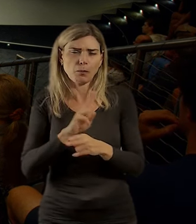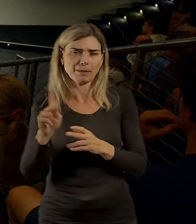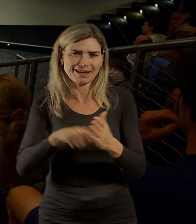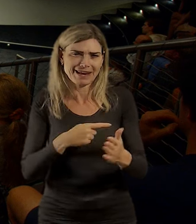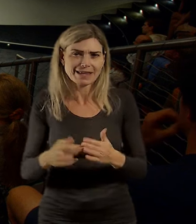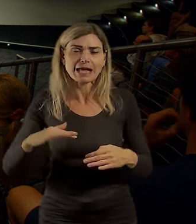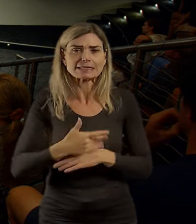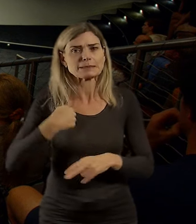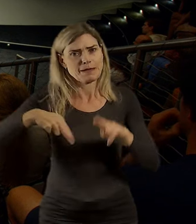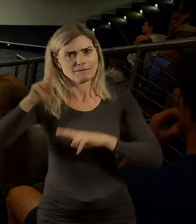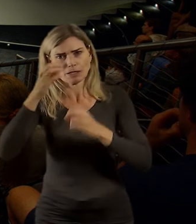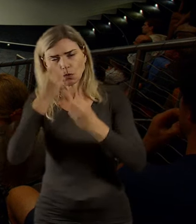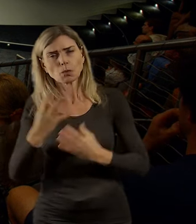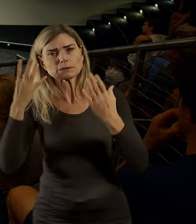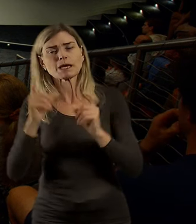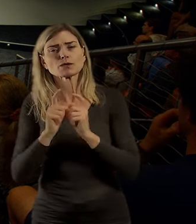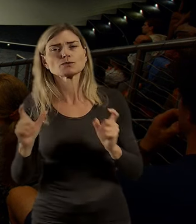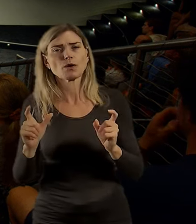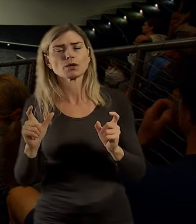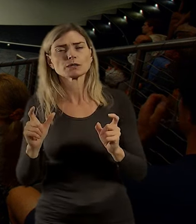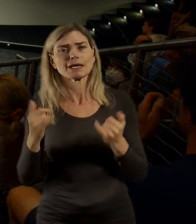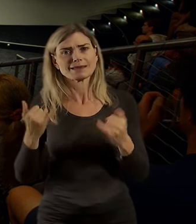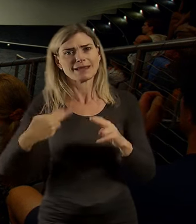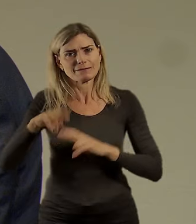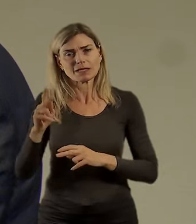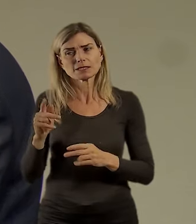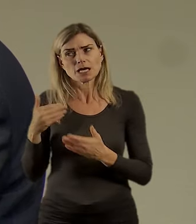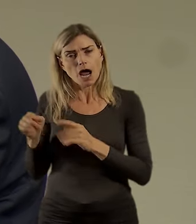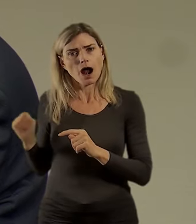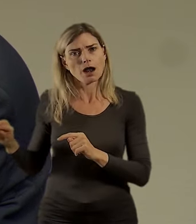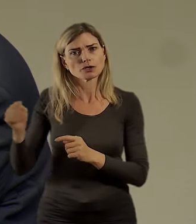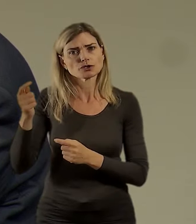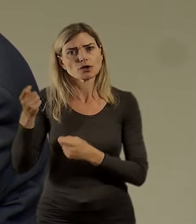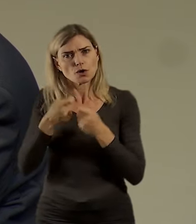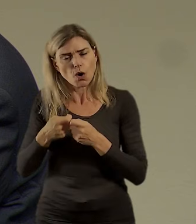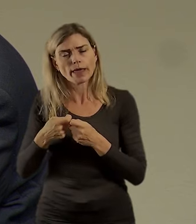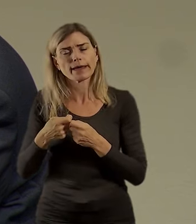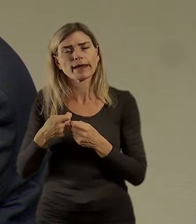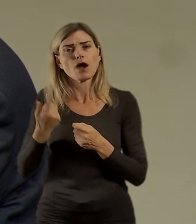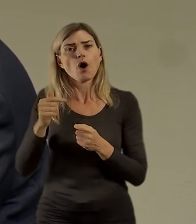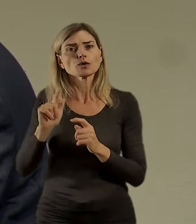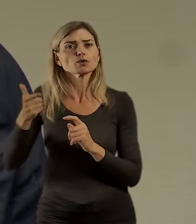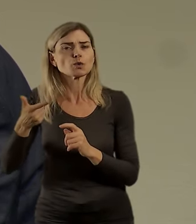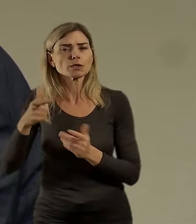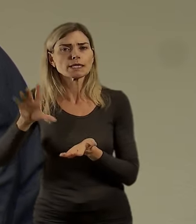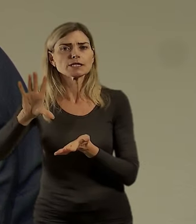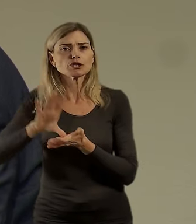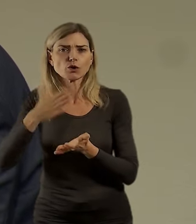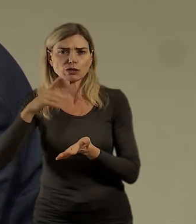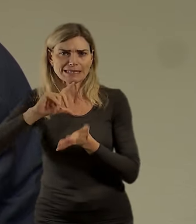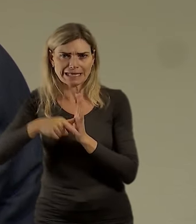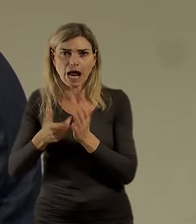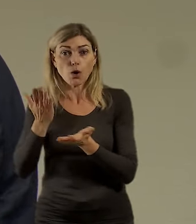úspěchy, že teď mnohem víc hovoříme s kolegy ze středočeského kraje a je nastavená mnohem lepší